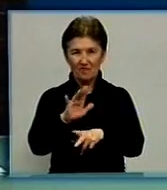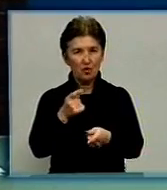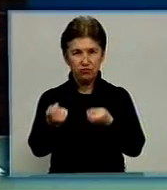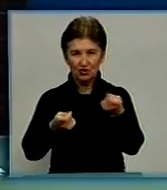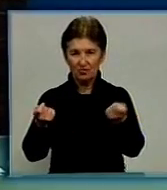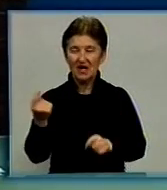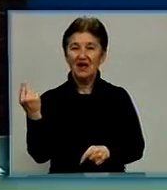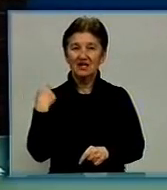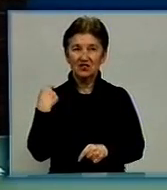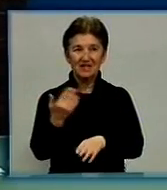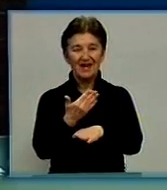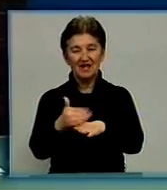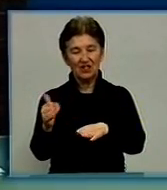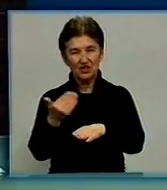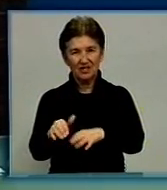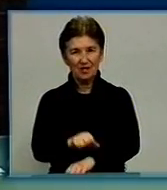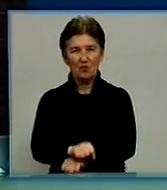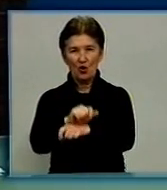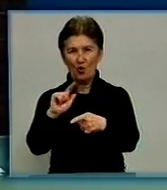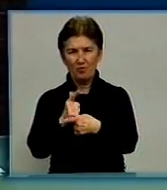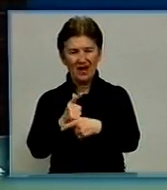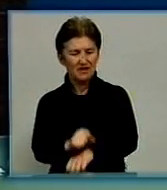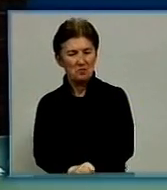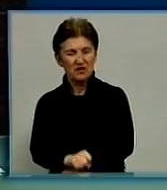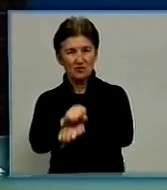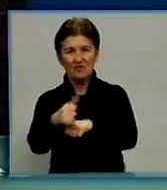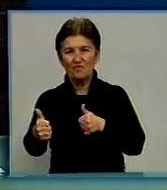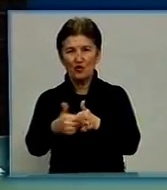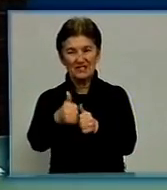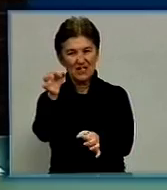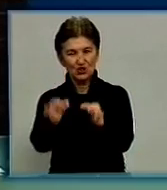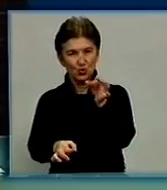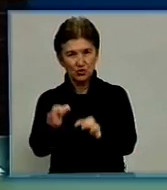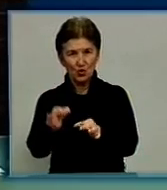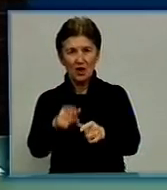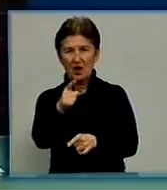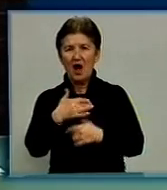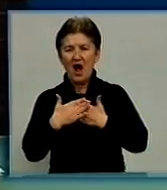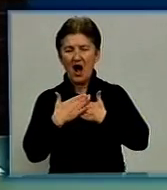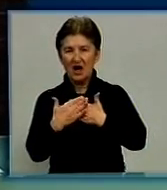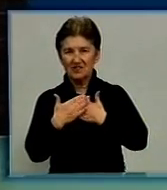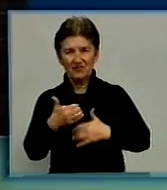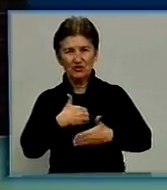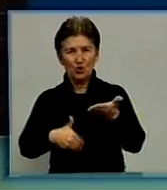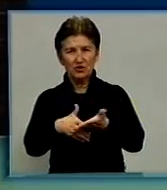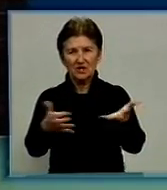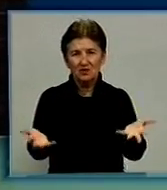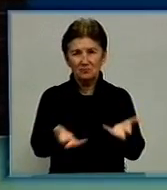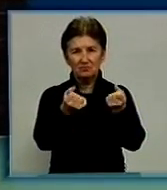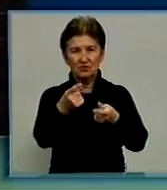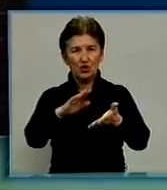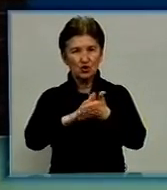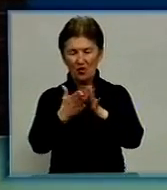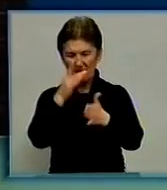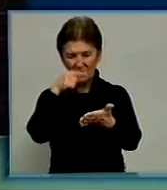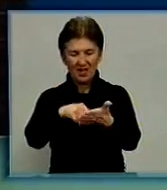Кіровоградський кредитний майдан знову мітингував під стінами Кіровського суду. Активісти вирішили підтримати Кіровоградця, який намагається визнати свій кредитний договір